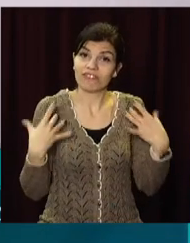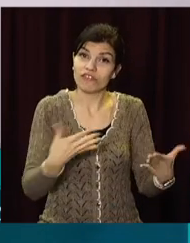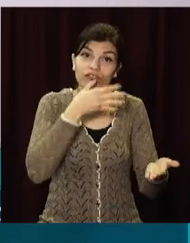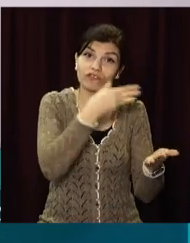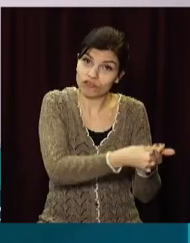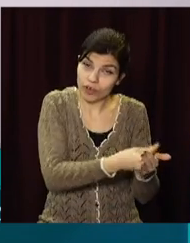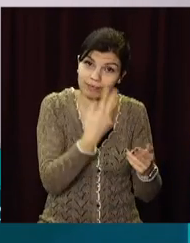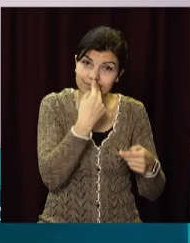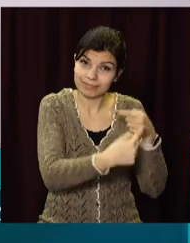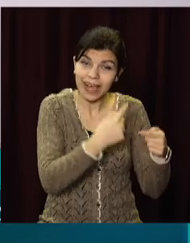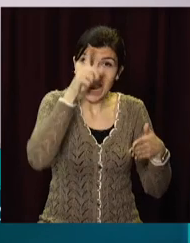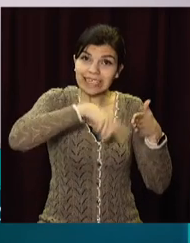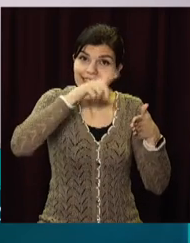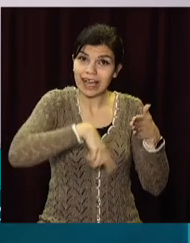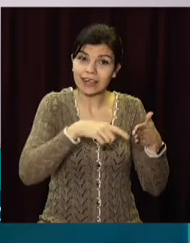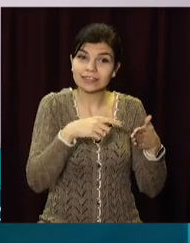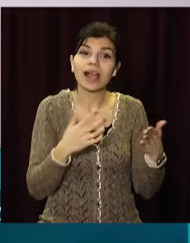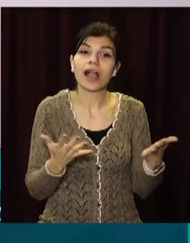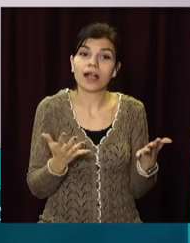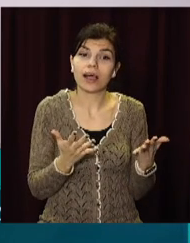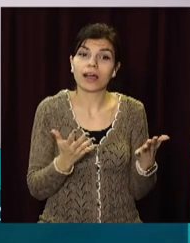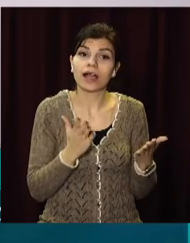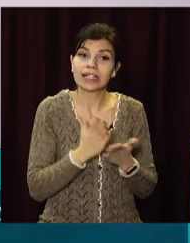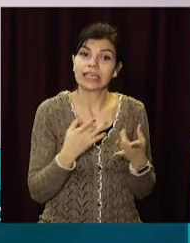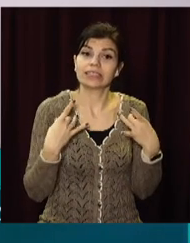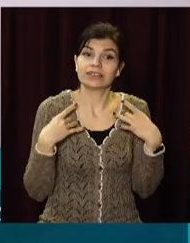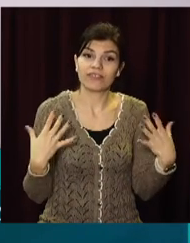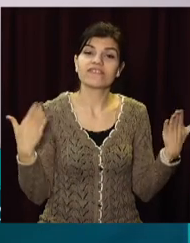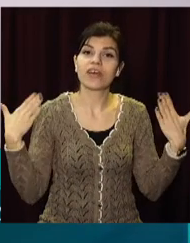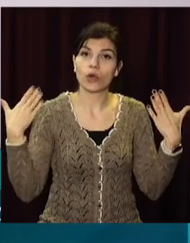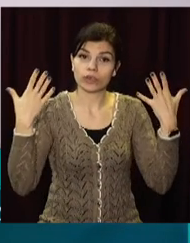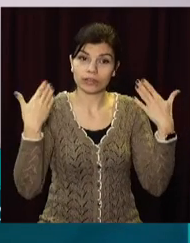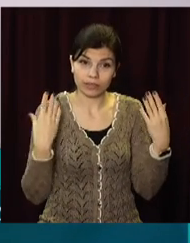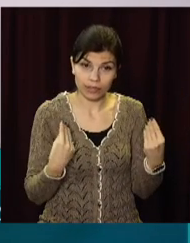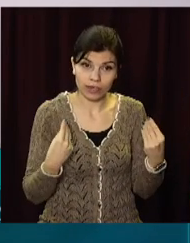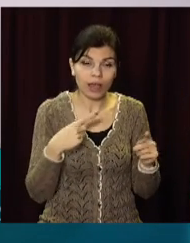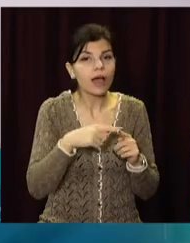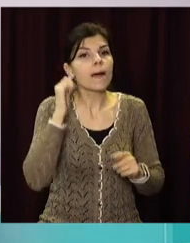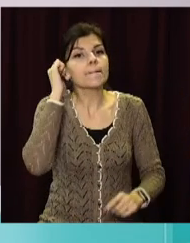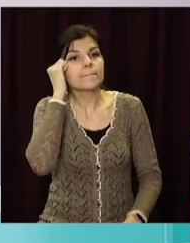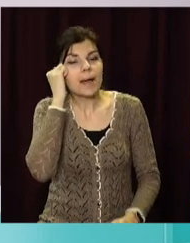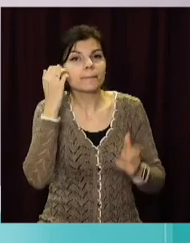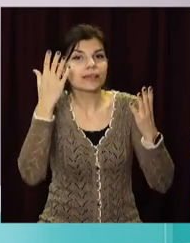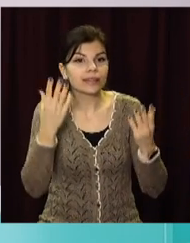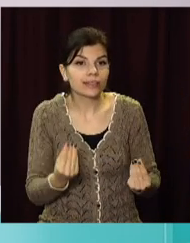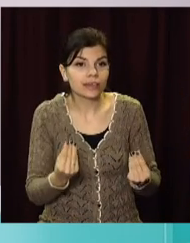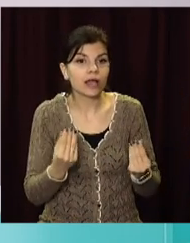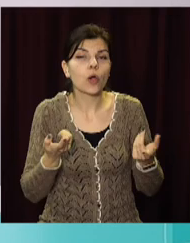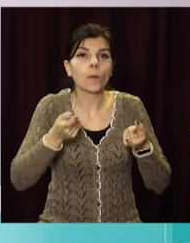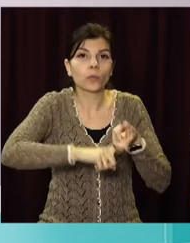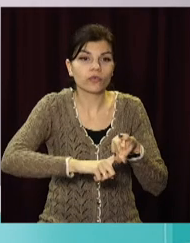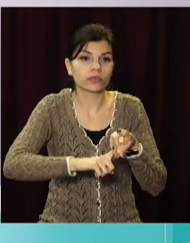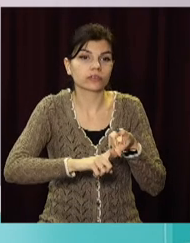і ті християнські свята, які є святкоми вихідними днями. Тут пам'ятні дні, пов